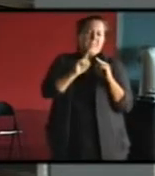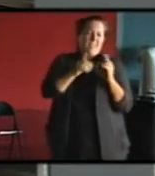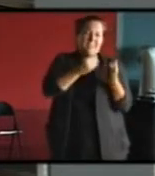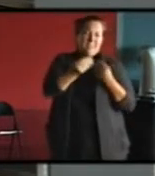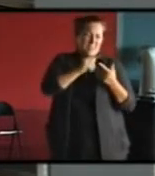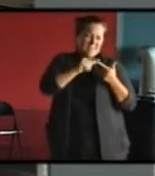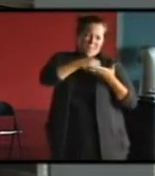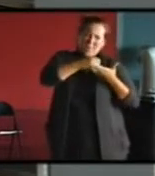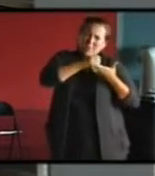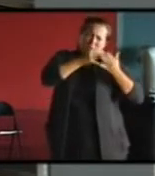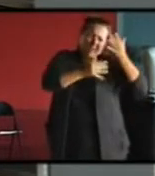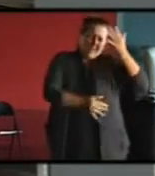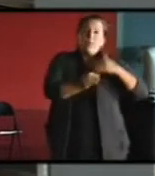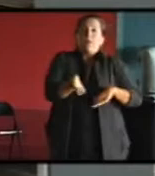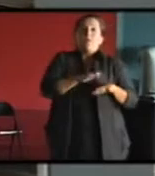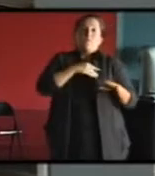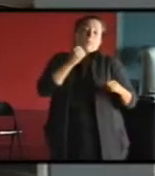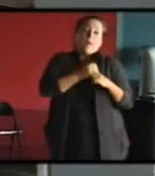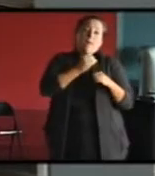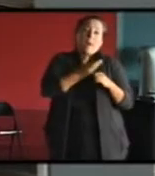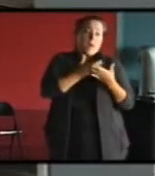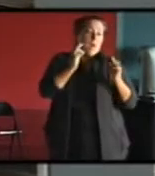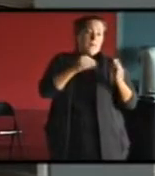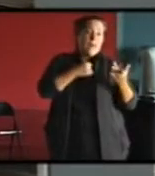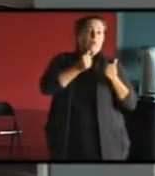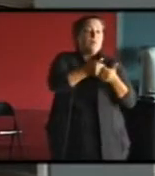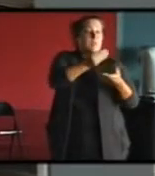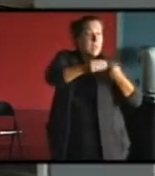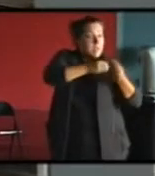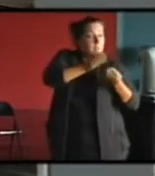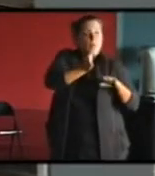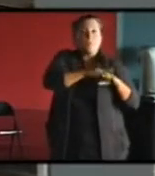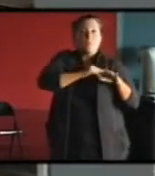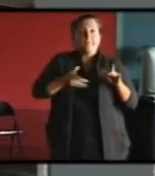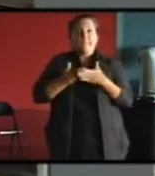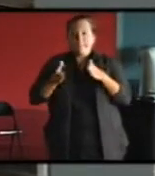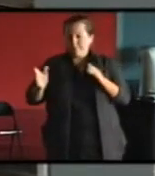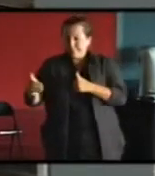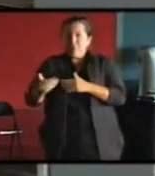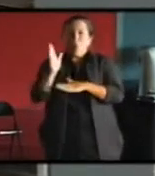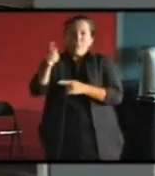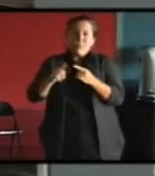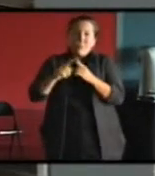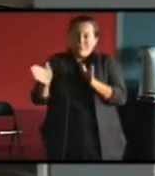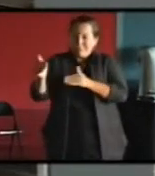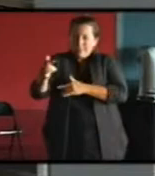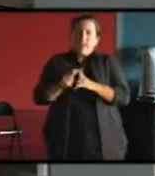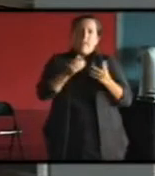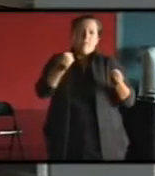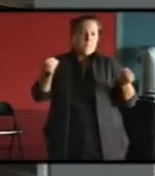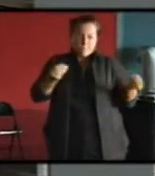bases de données et on a décidé de travailler, non pas à partir des bases de données, mais à partir de cas réels. Parce que